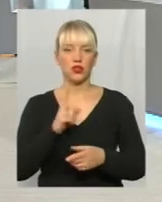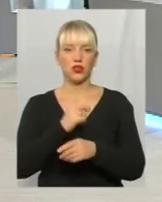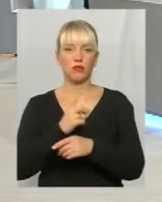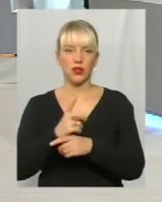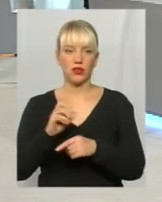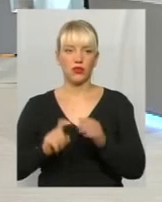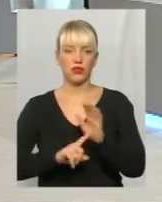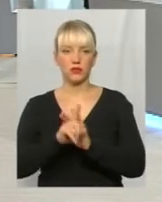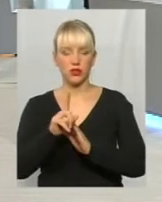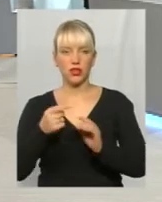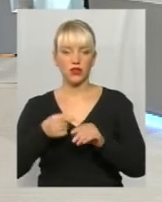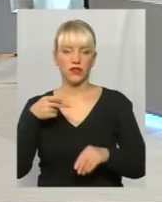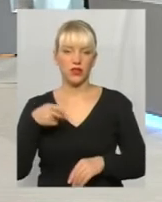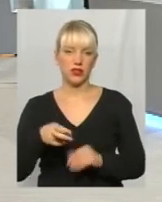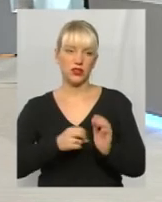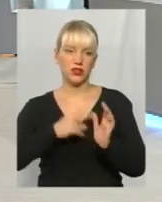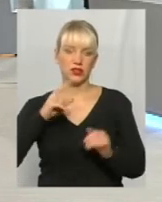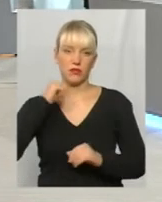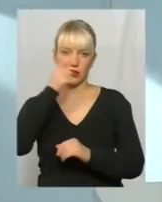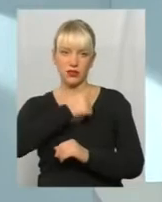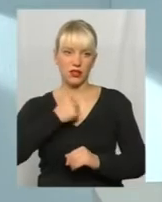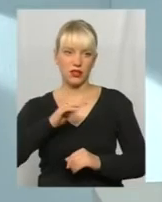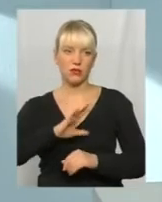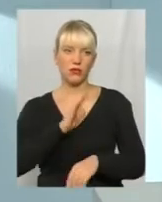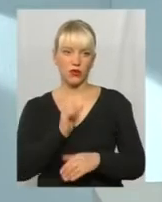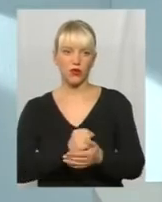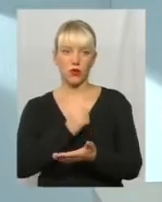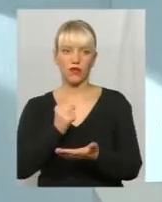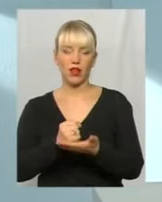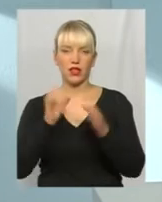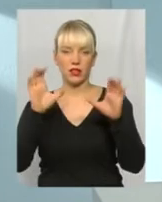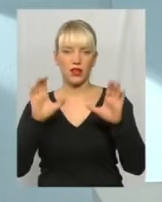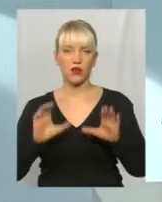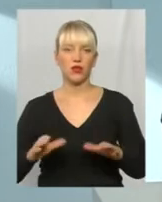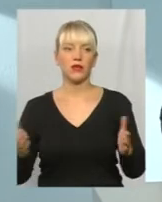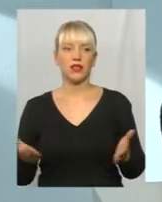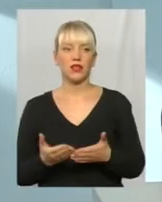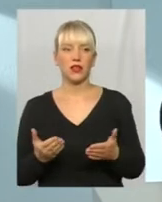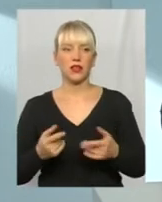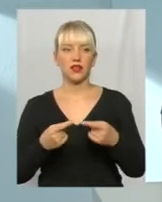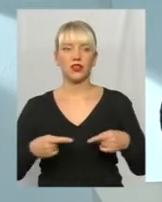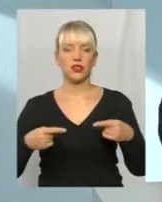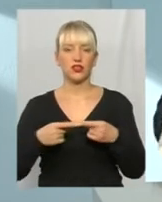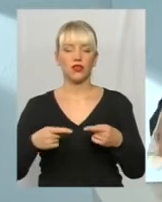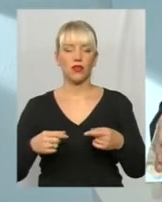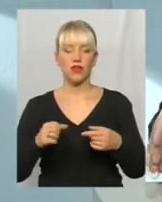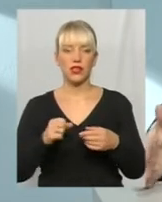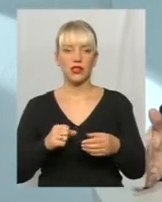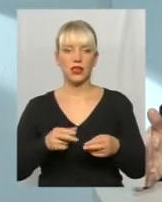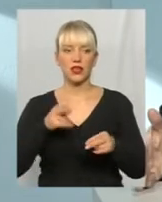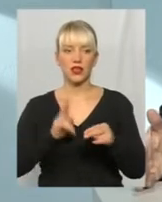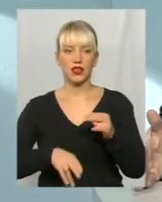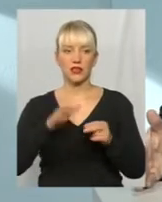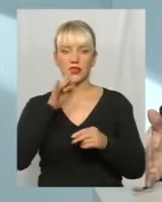самого початку на 2017 рік був ухвалений законом, який чітко визначив кінець